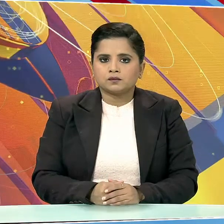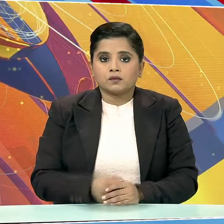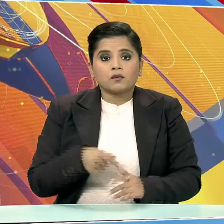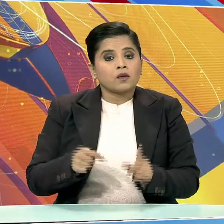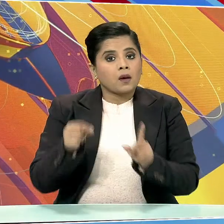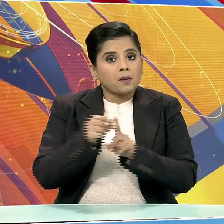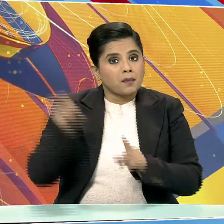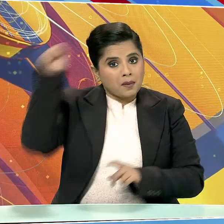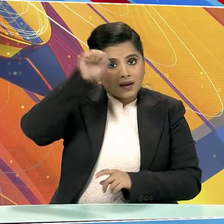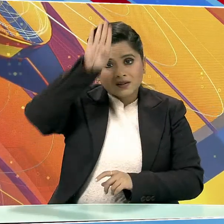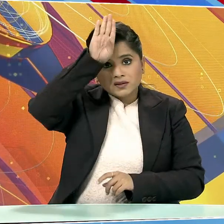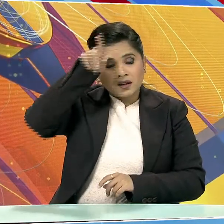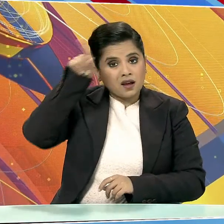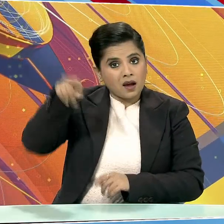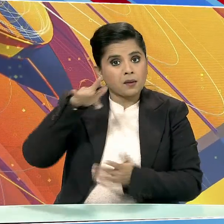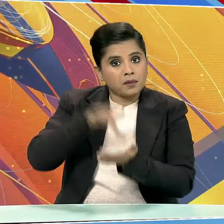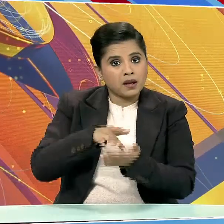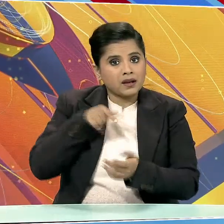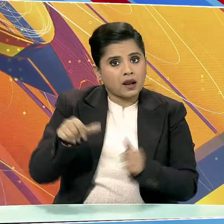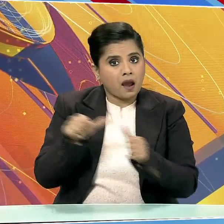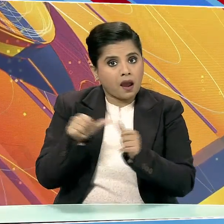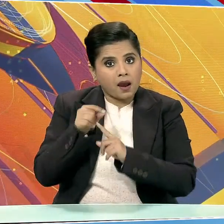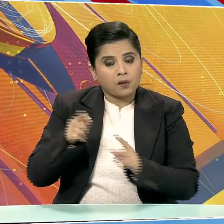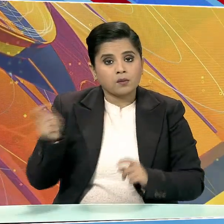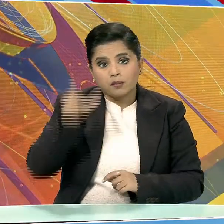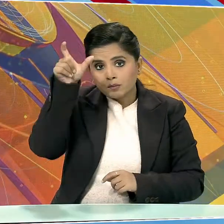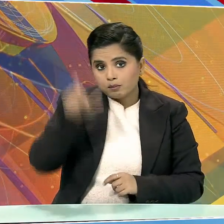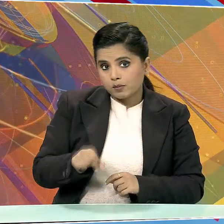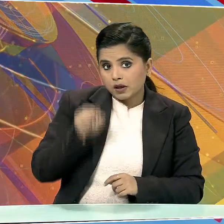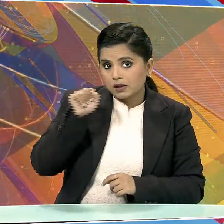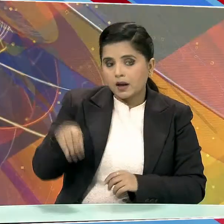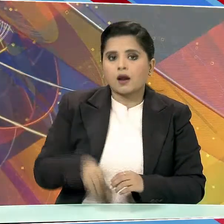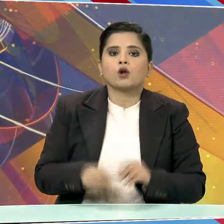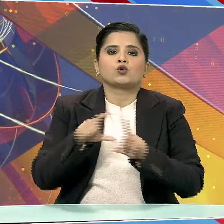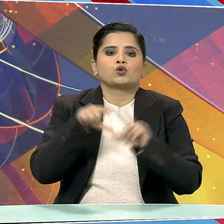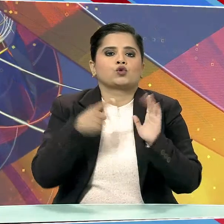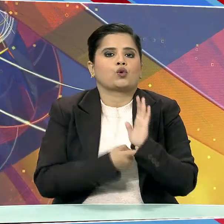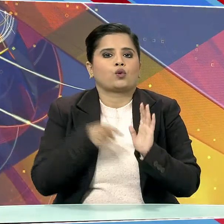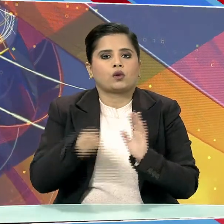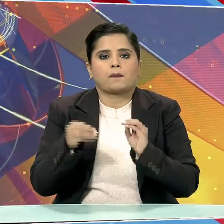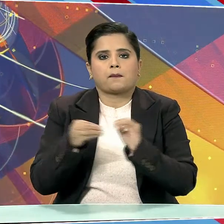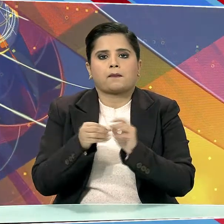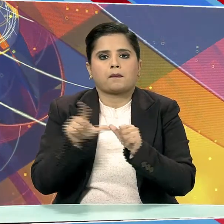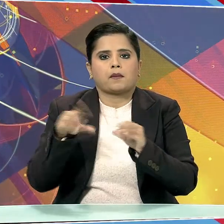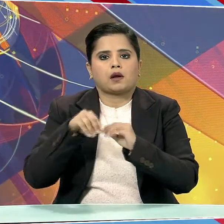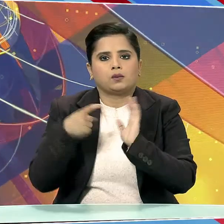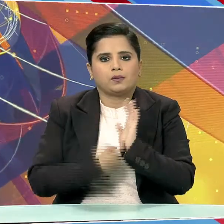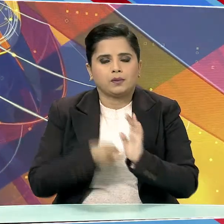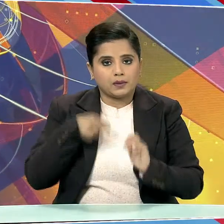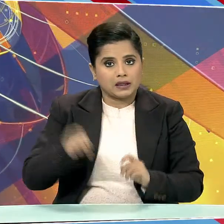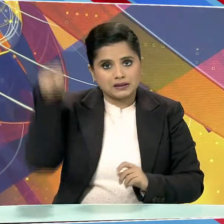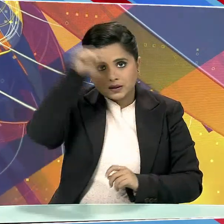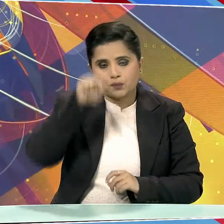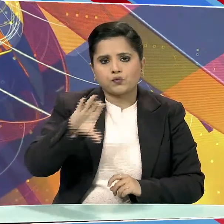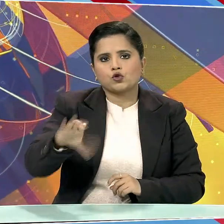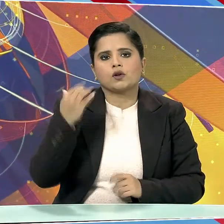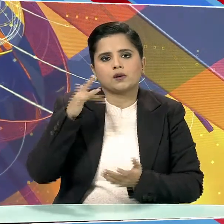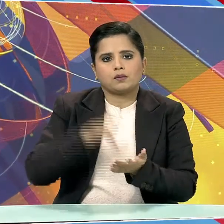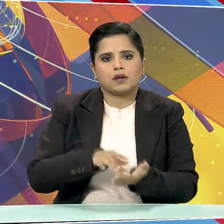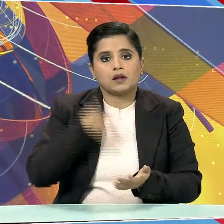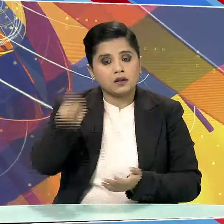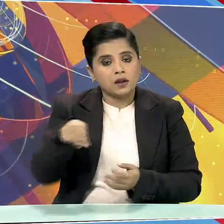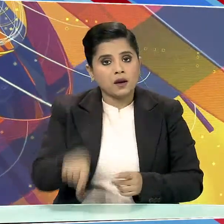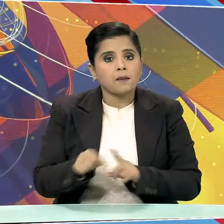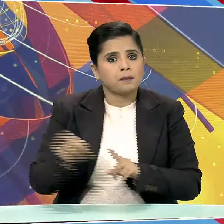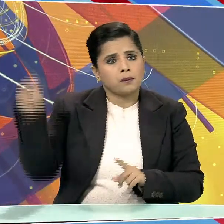पटियाला ग्रामीर से आमाधु पार्टी विधायक डॉक्टर बलवीर सिंग ने चंडीगल की राजभवन में पंजाब केबिनेट